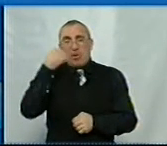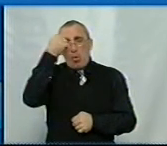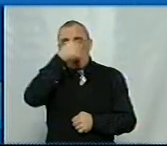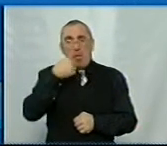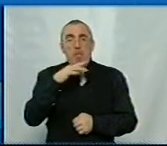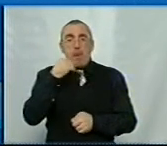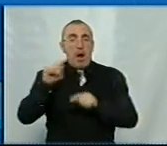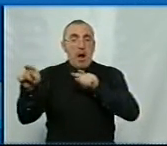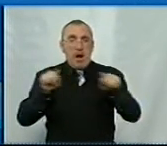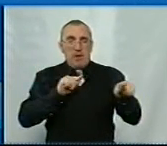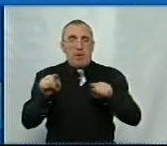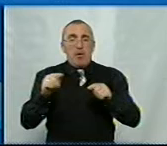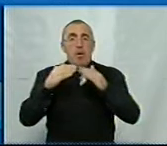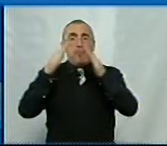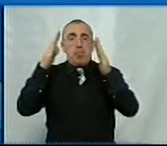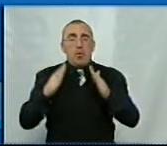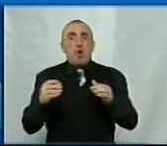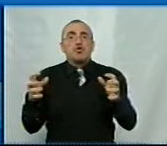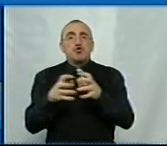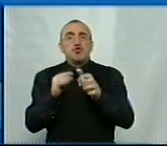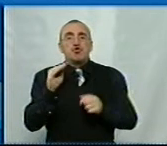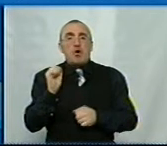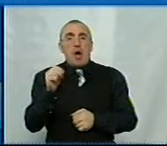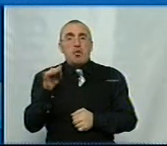багато з них, наприклад, будинок на Жадова,